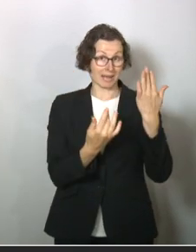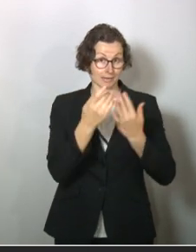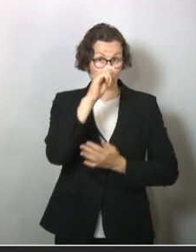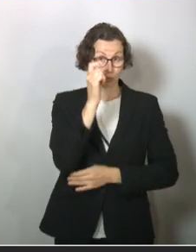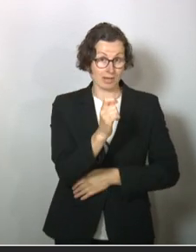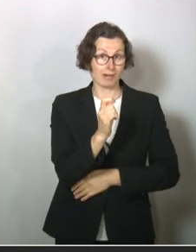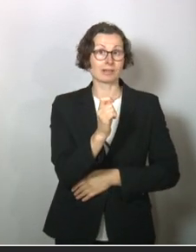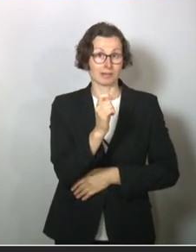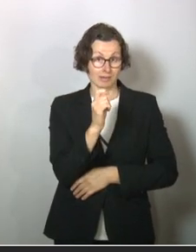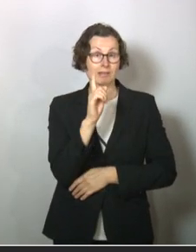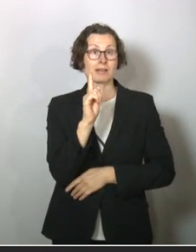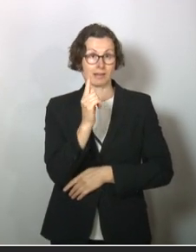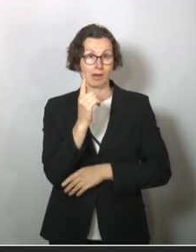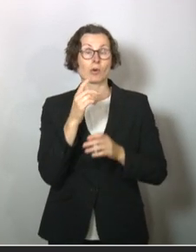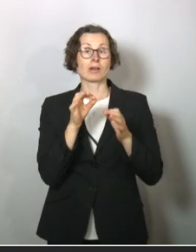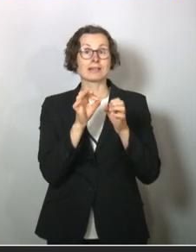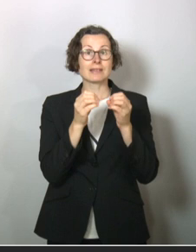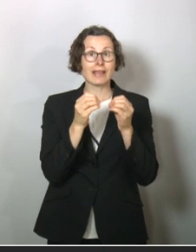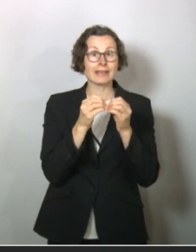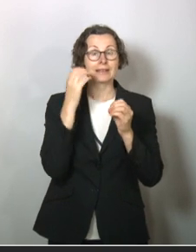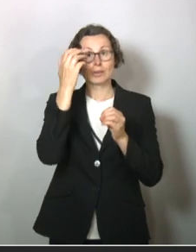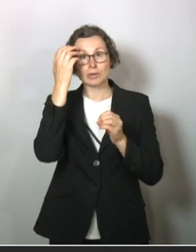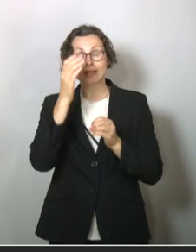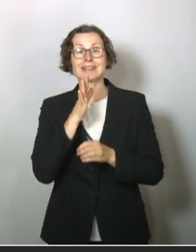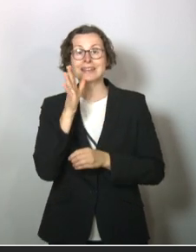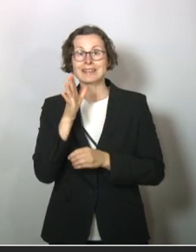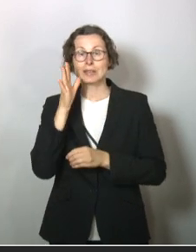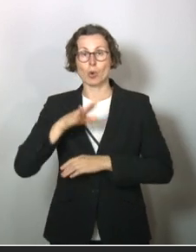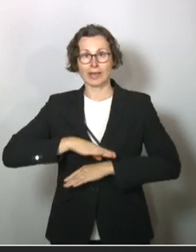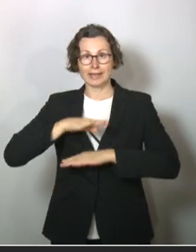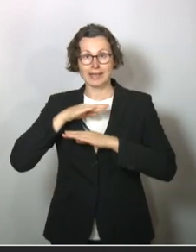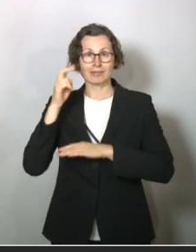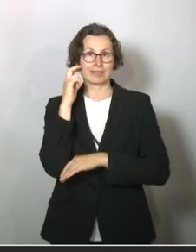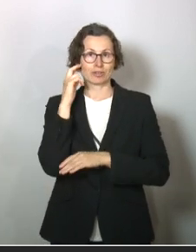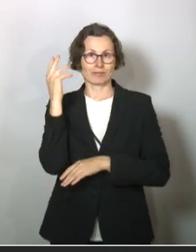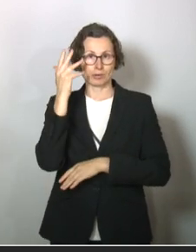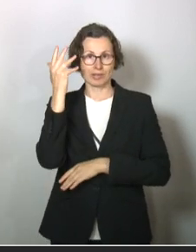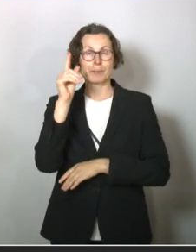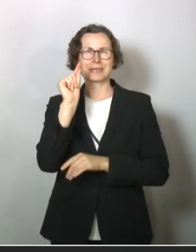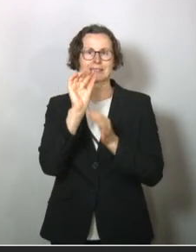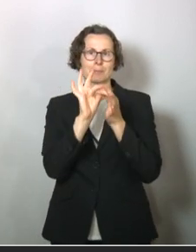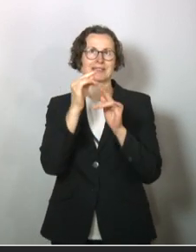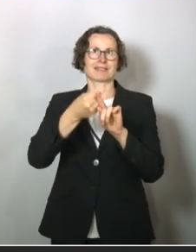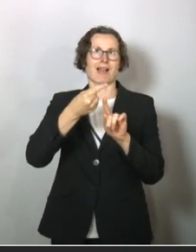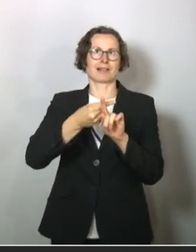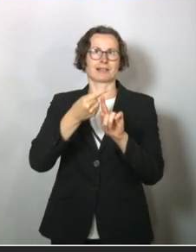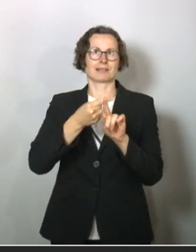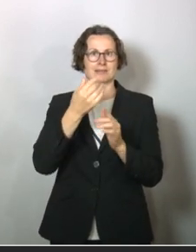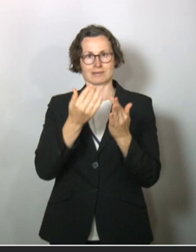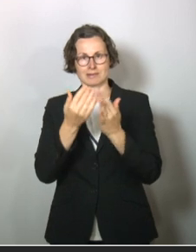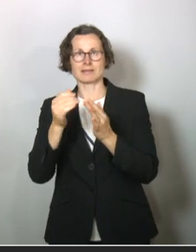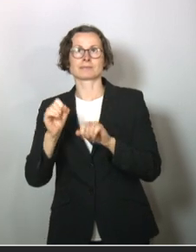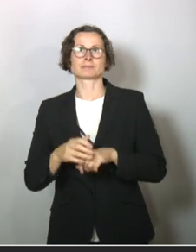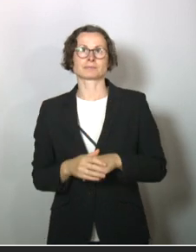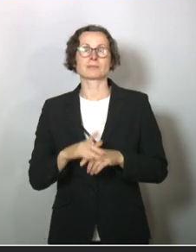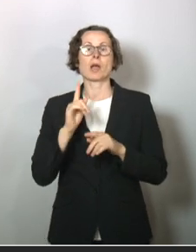Schwerpunkt Entscheidungstheorie, Risikoethik, Wissenschaftstheorie. Ich kann ein bisschen was mit Zahlen anfangen und